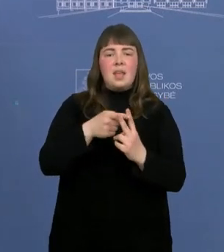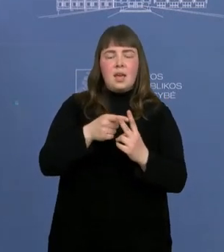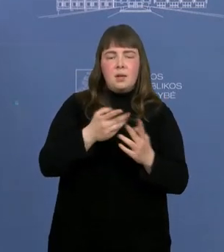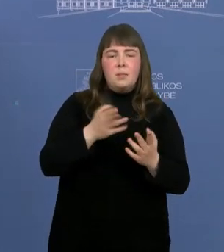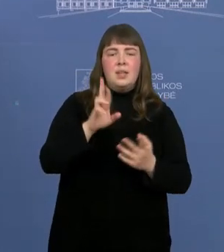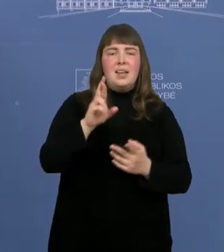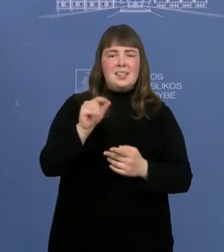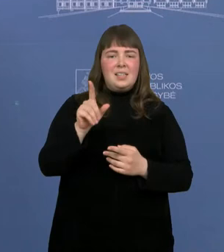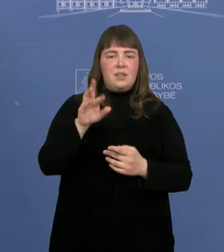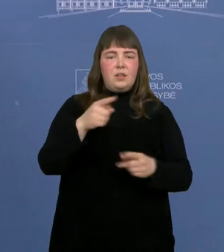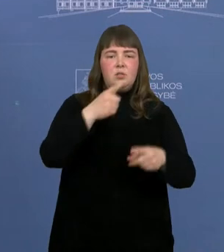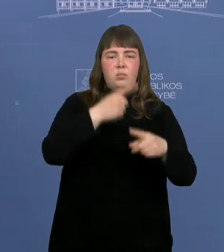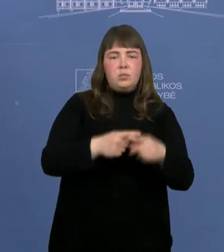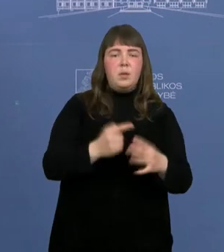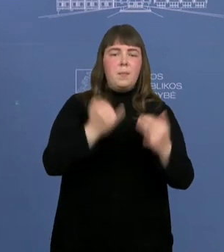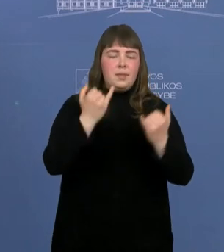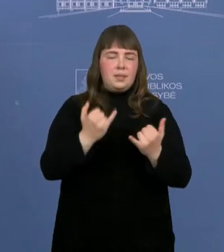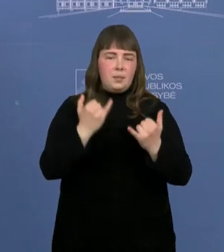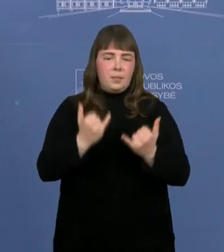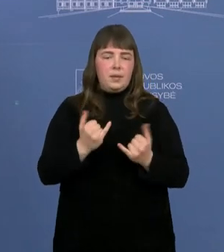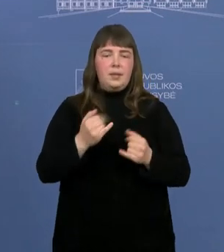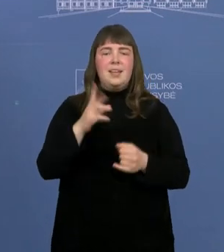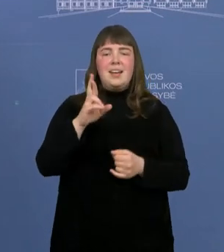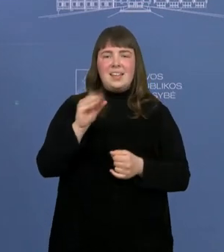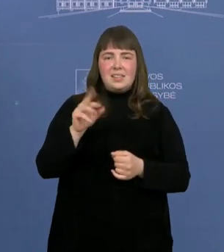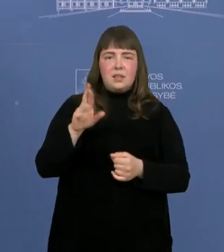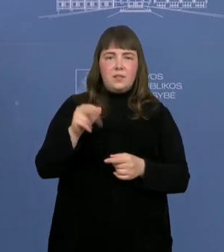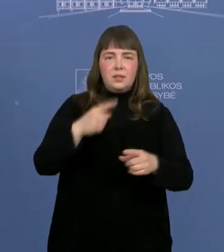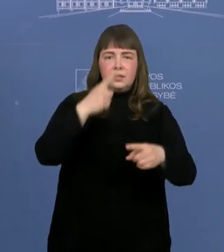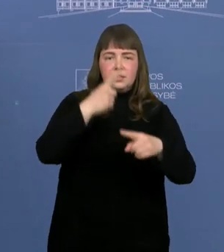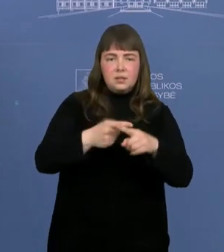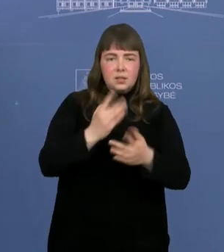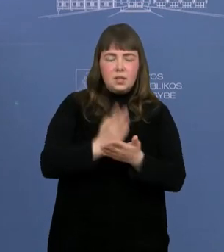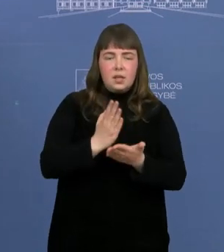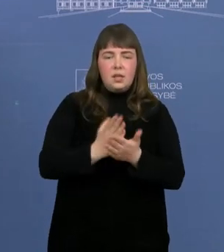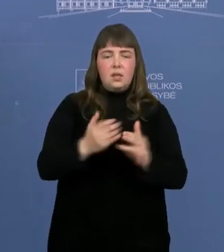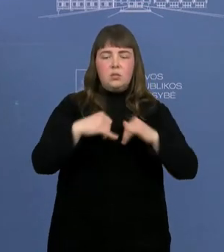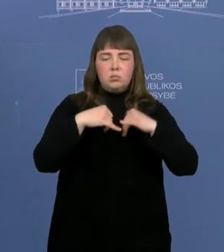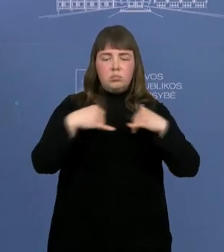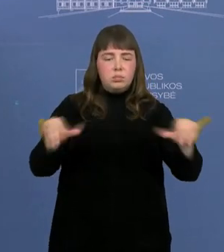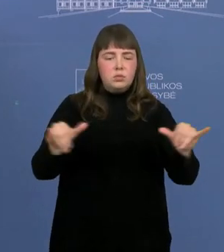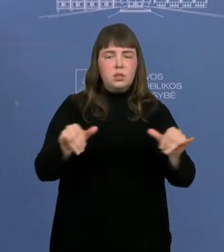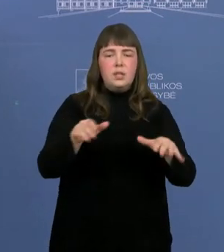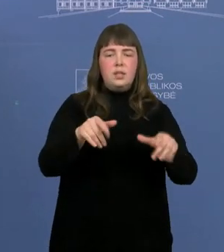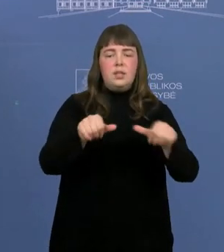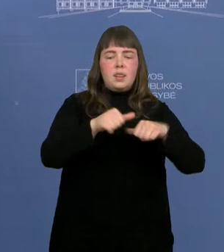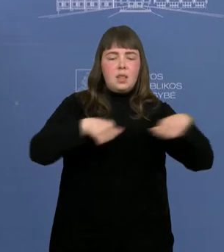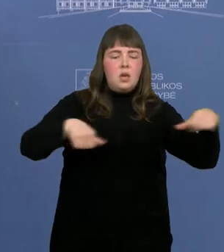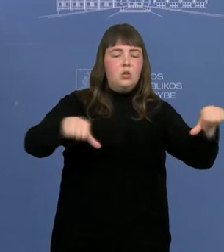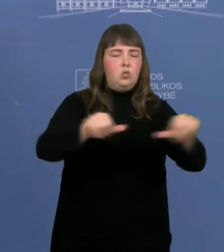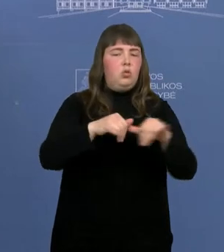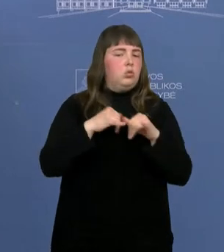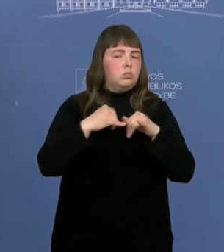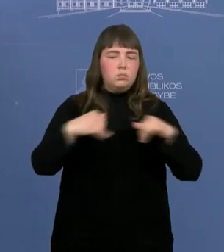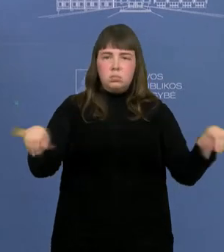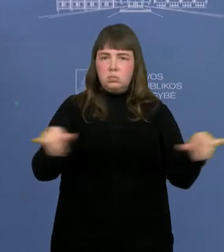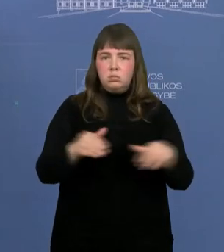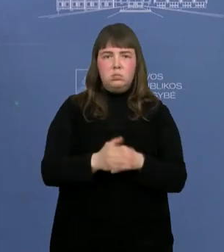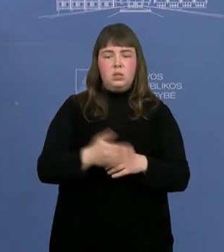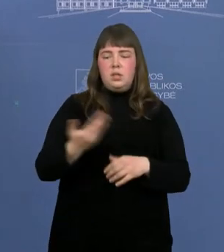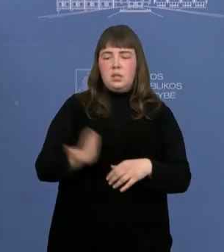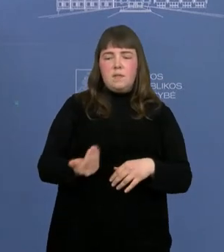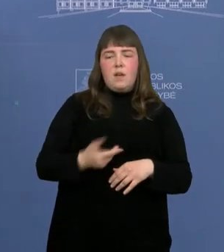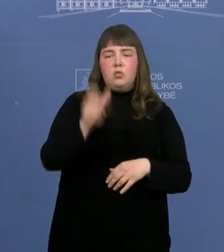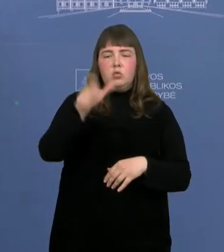statusą, bet šiandien rezervato statusas išplėstas yra į žymį didesnę teritoriją, tad ir gyventojų lankymasis ten bus